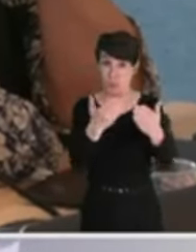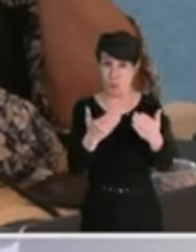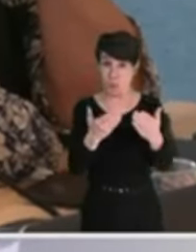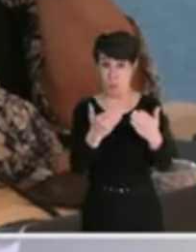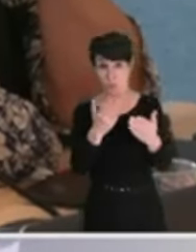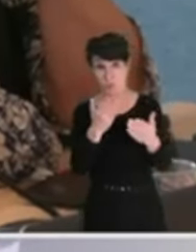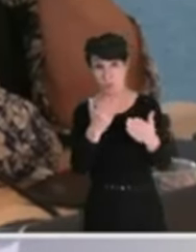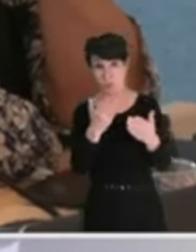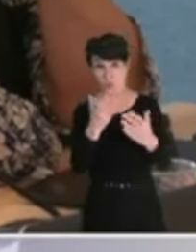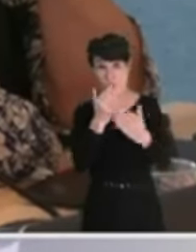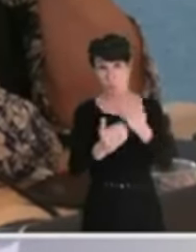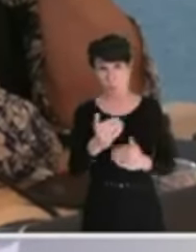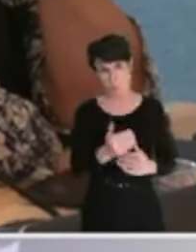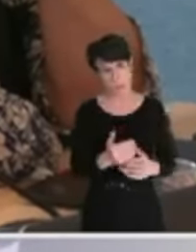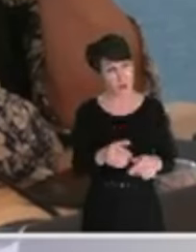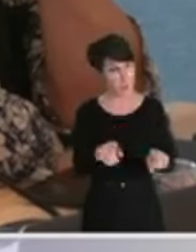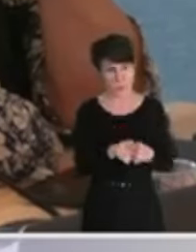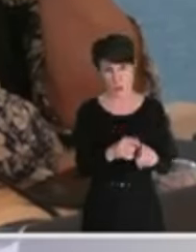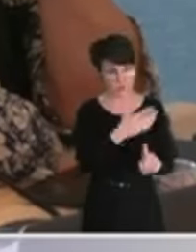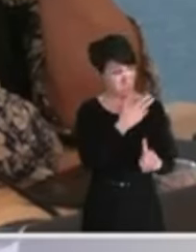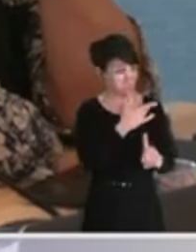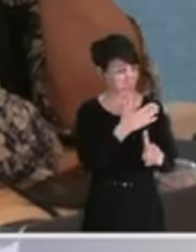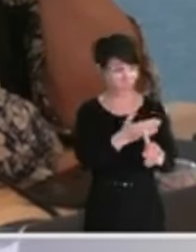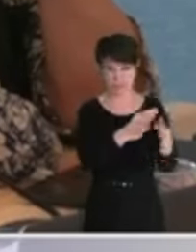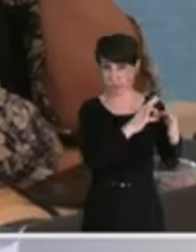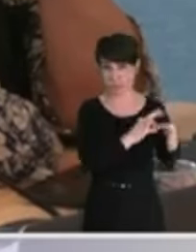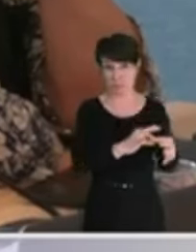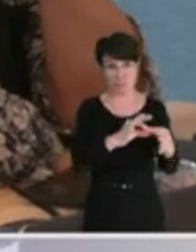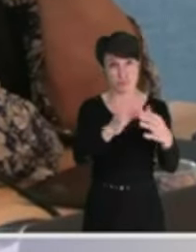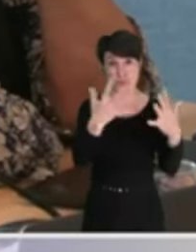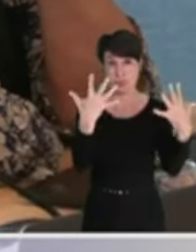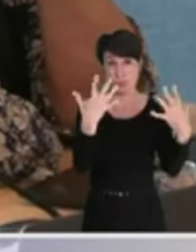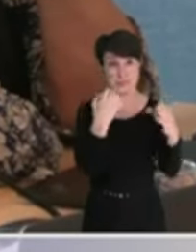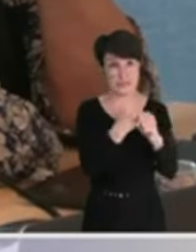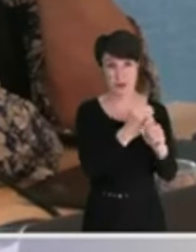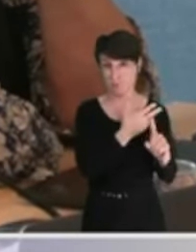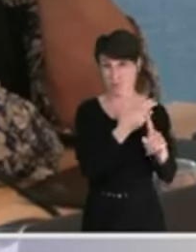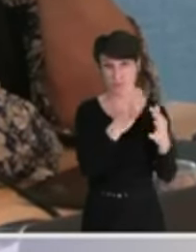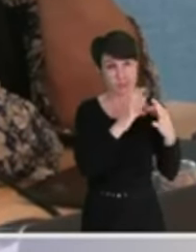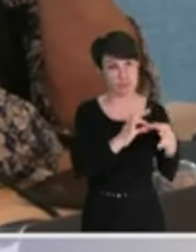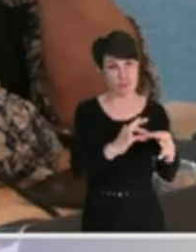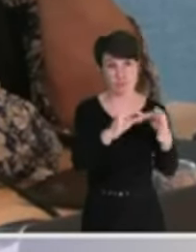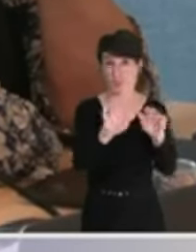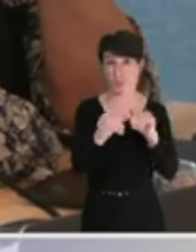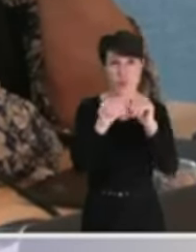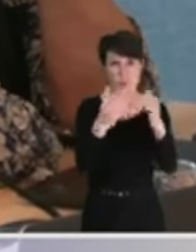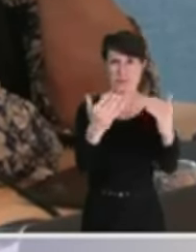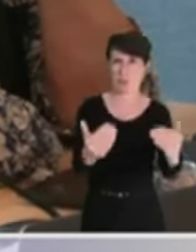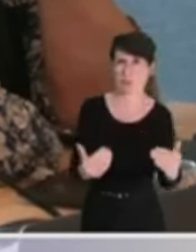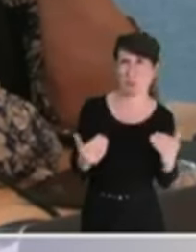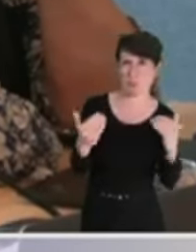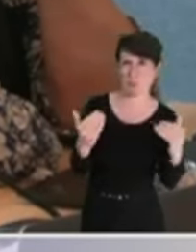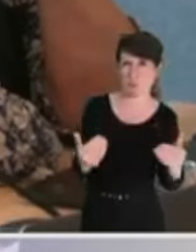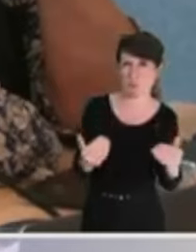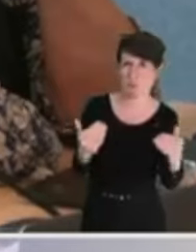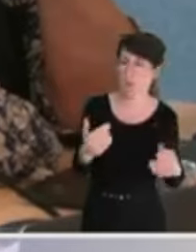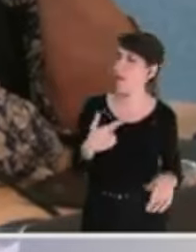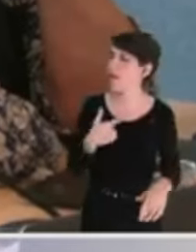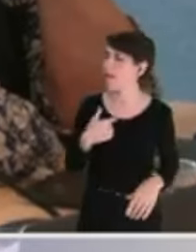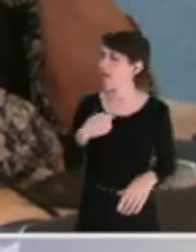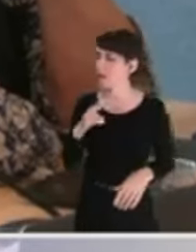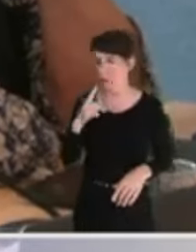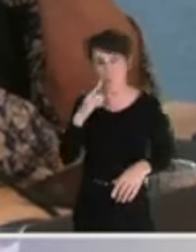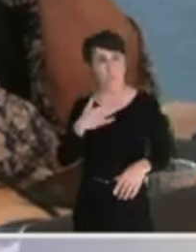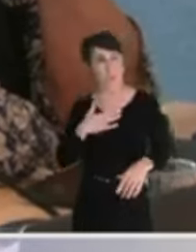continuité totale de ce que vous faites depuis 10 ans. Et ce que je ne comprends pas, j'avoue, pour moi c'est très